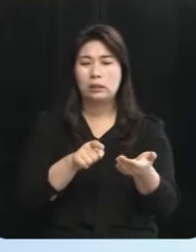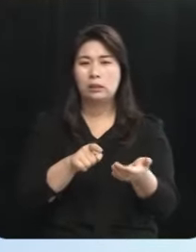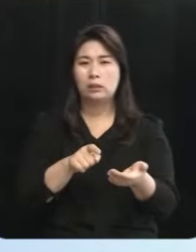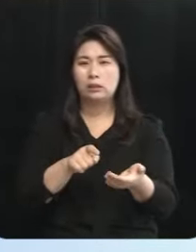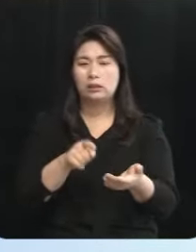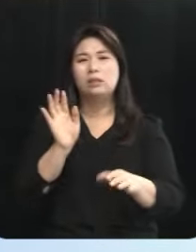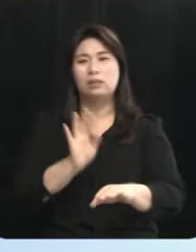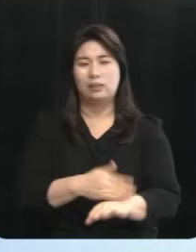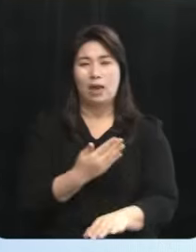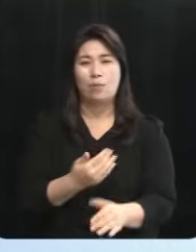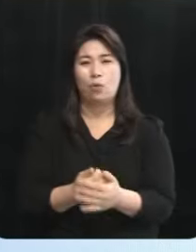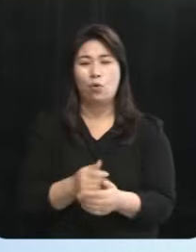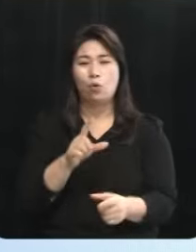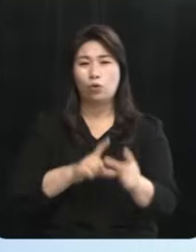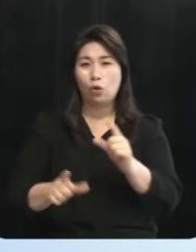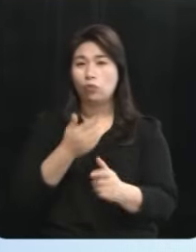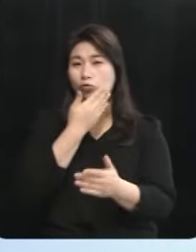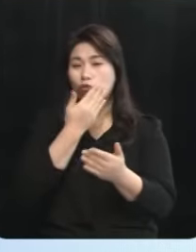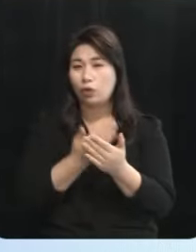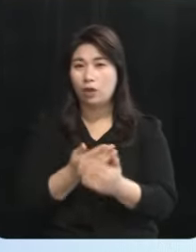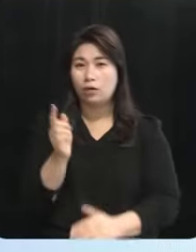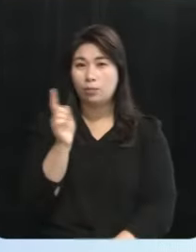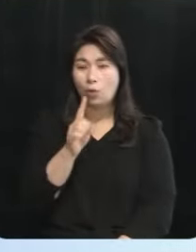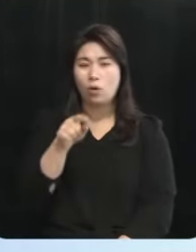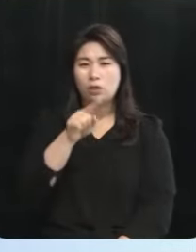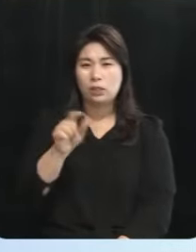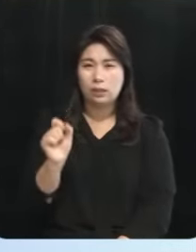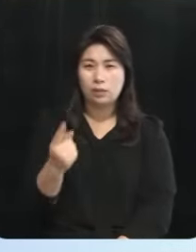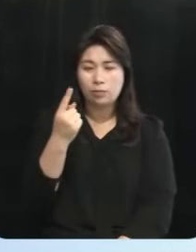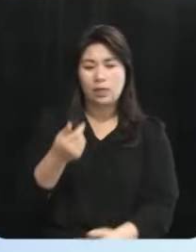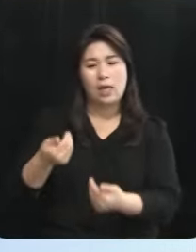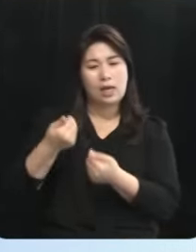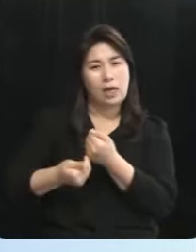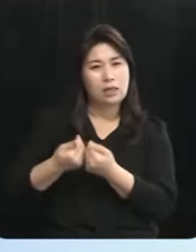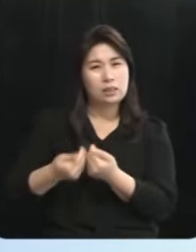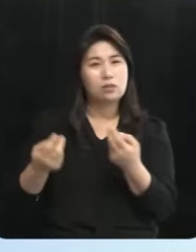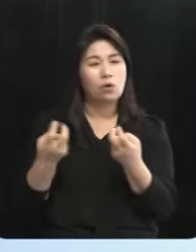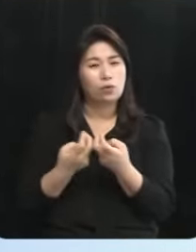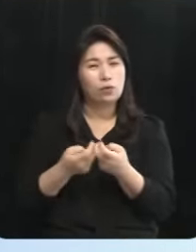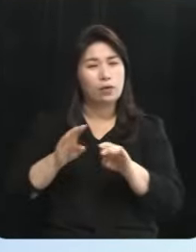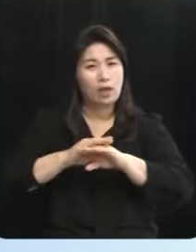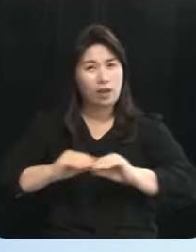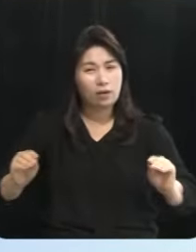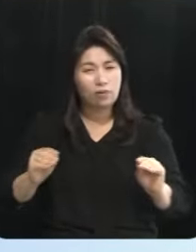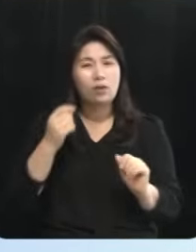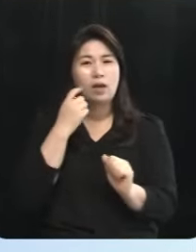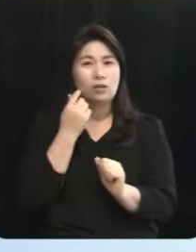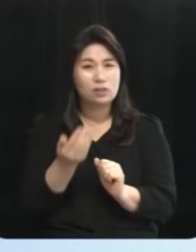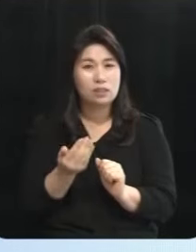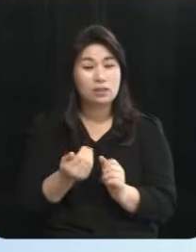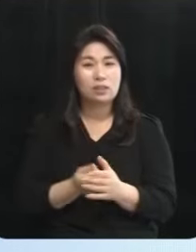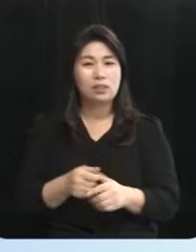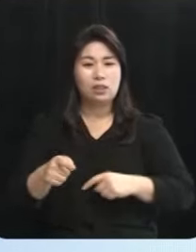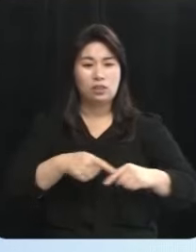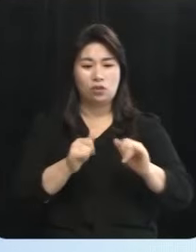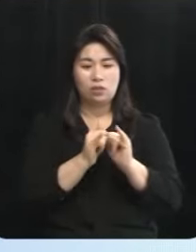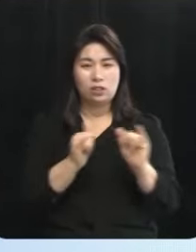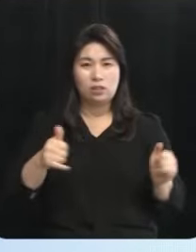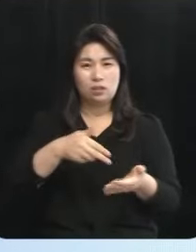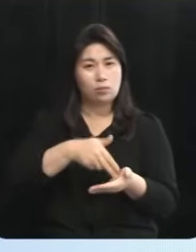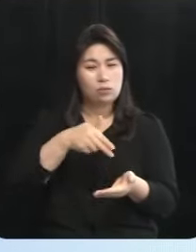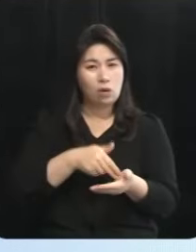생각합니다 보다 중요한 것은 이로 인한 갈등을 어떻게 해결해낼 것인지 정치인으로서